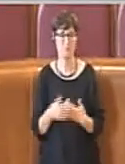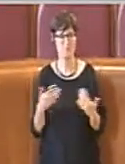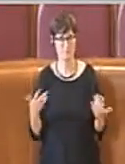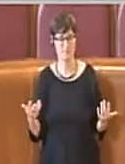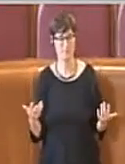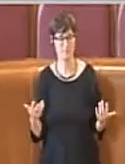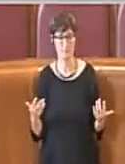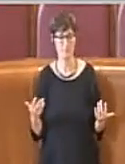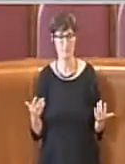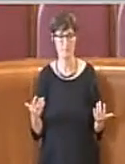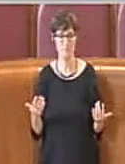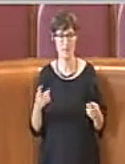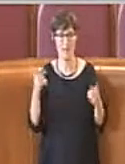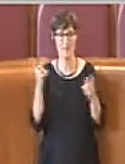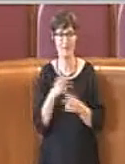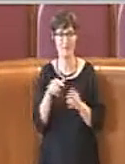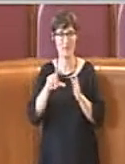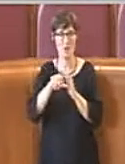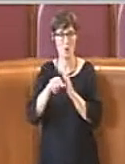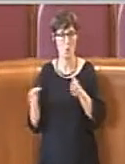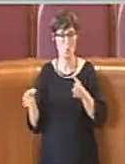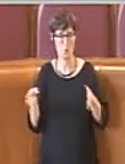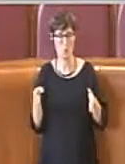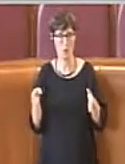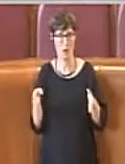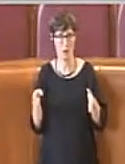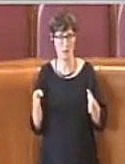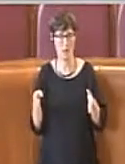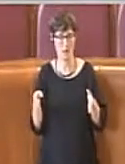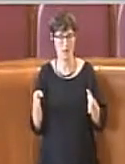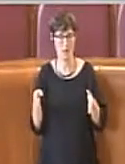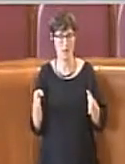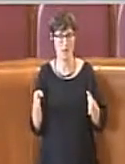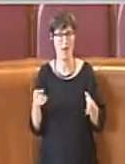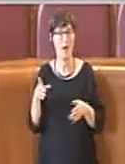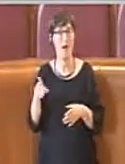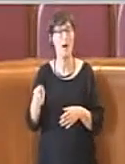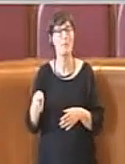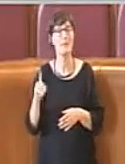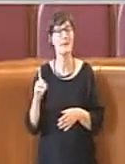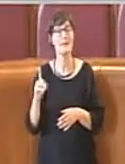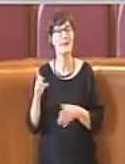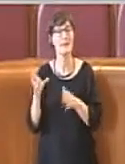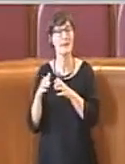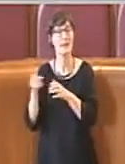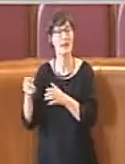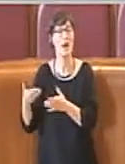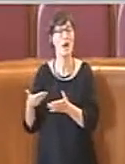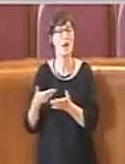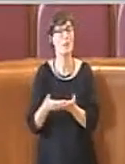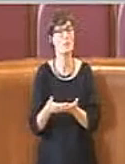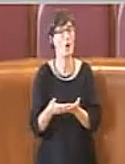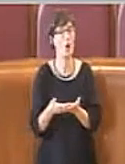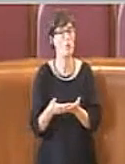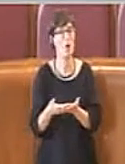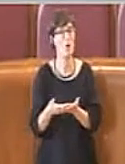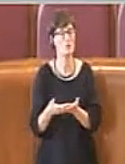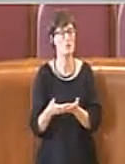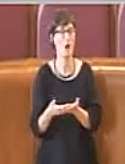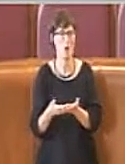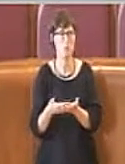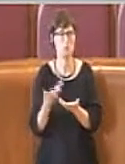la proposta del PD va in sintonia più o meno con la deroga